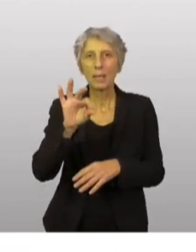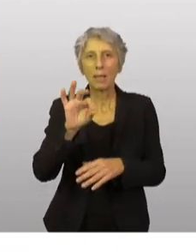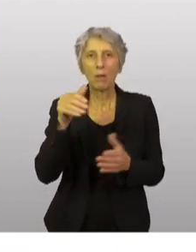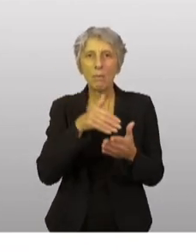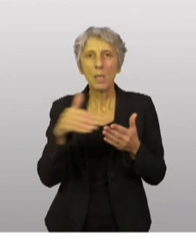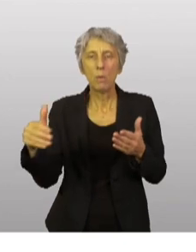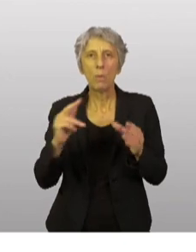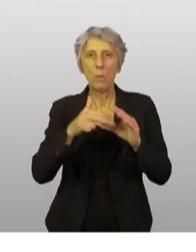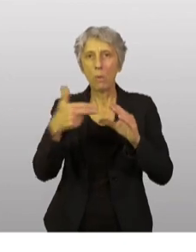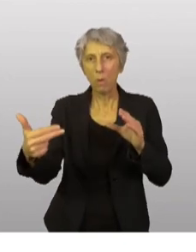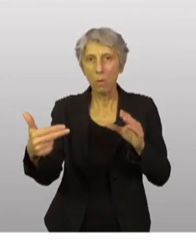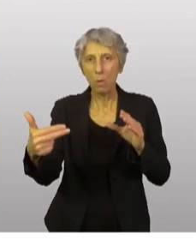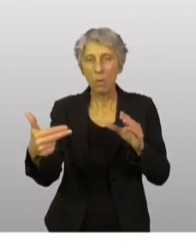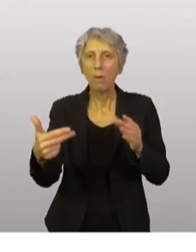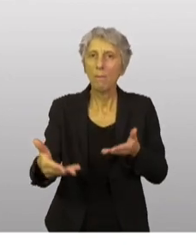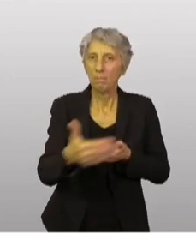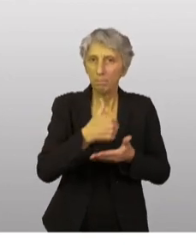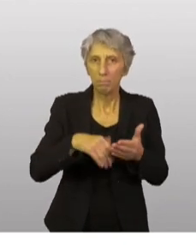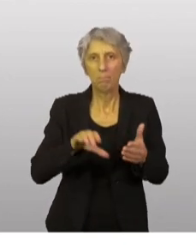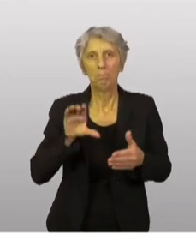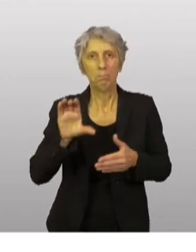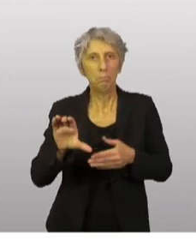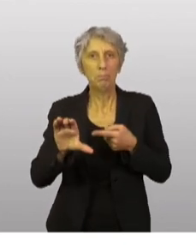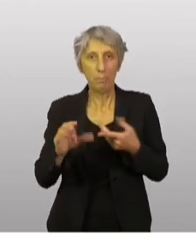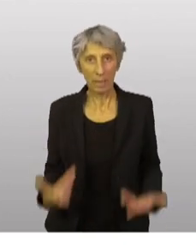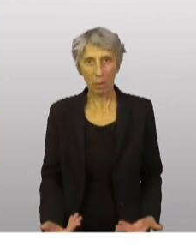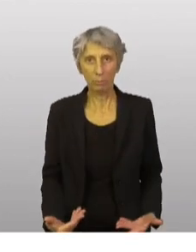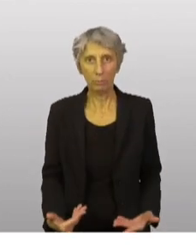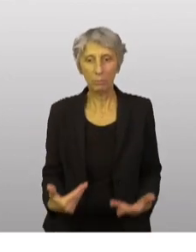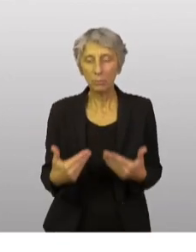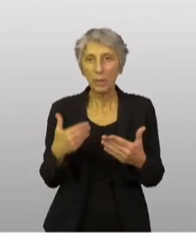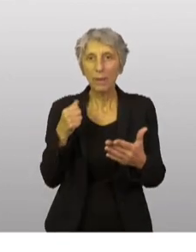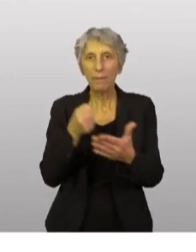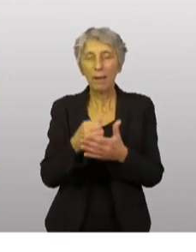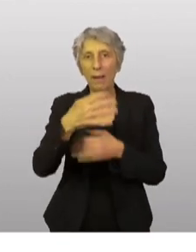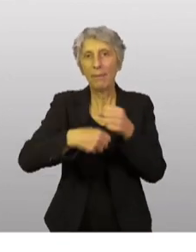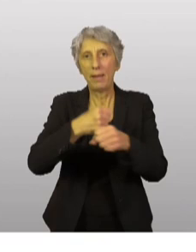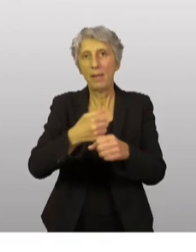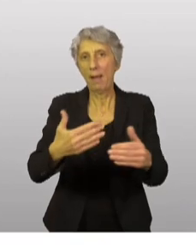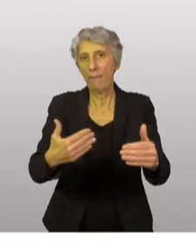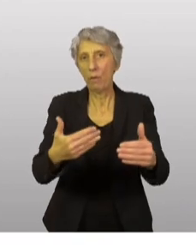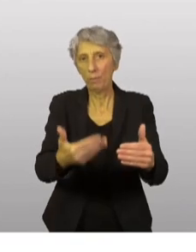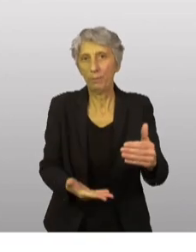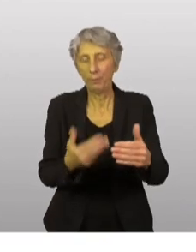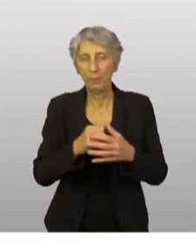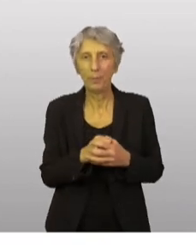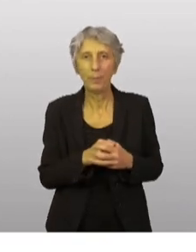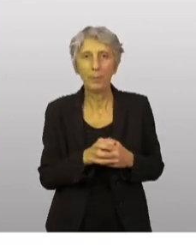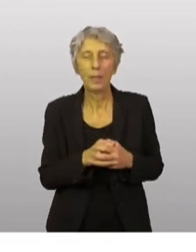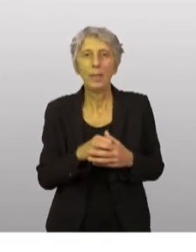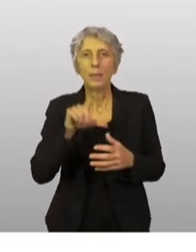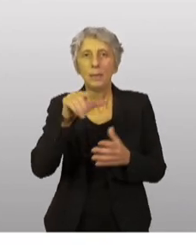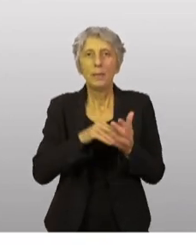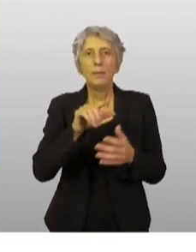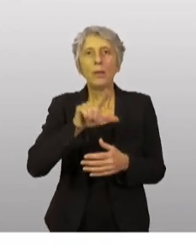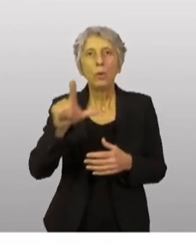millions d'euros seront mobilisés maintenant, d'ici la fin de cette année. Et au-delà de l'année